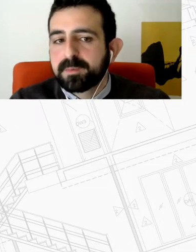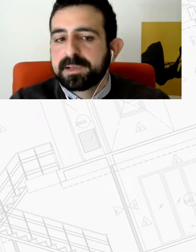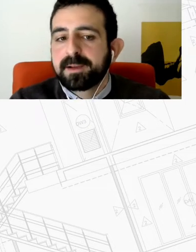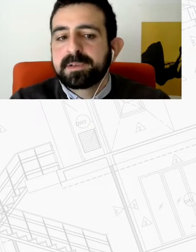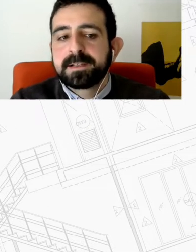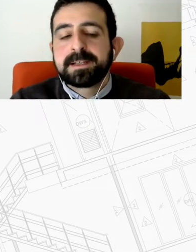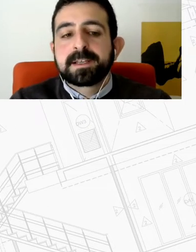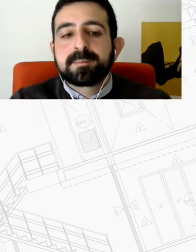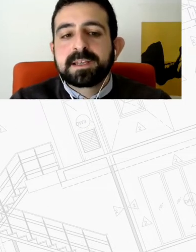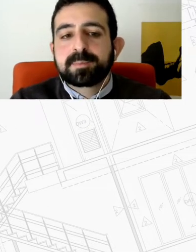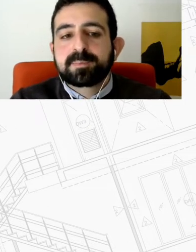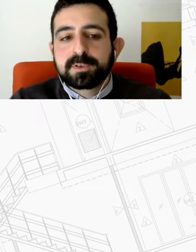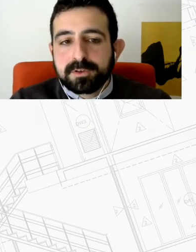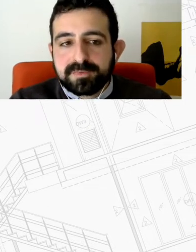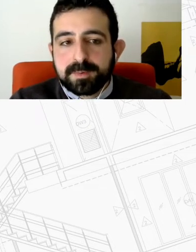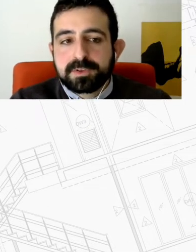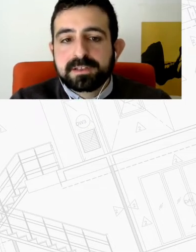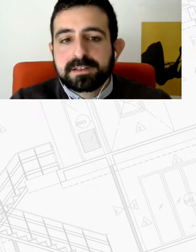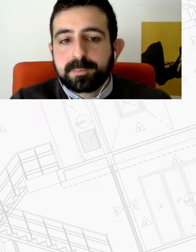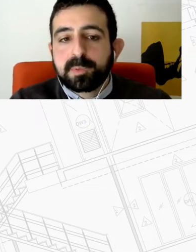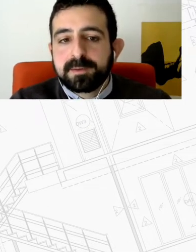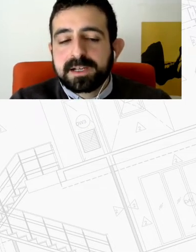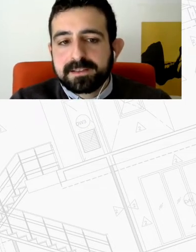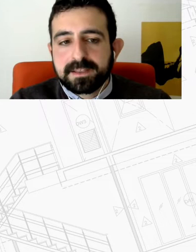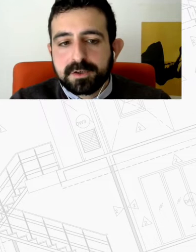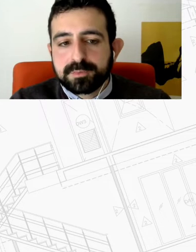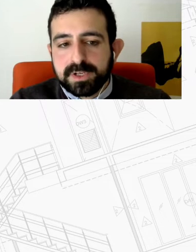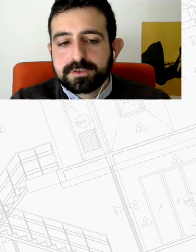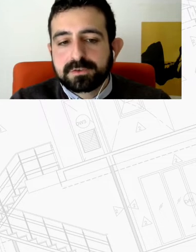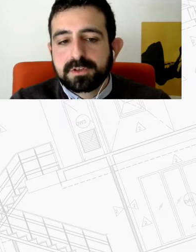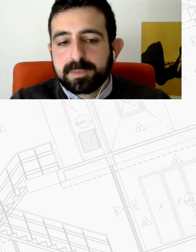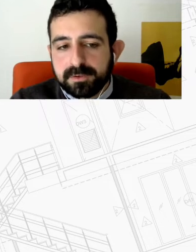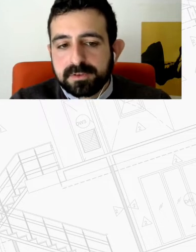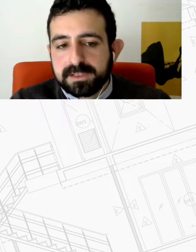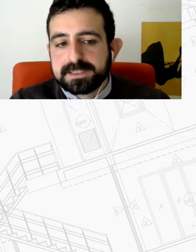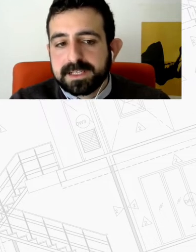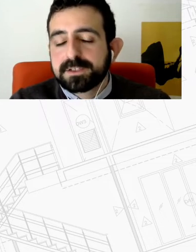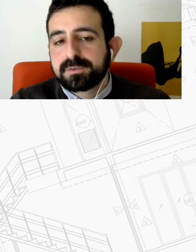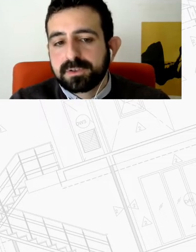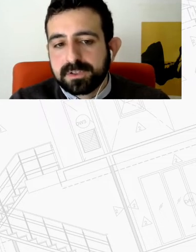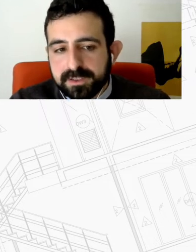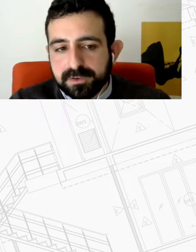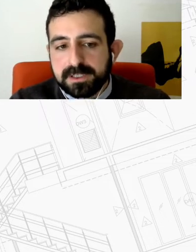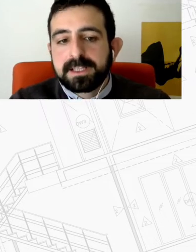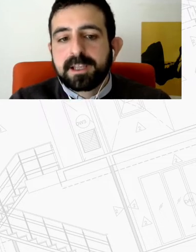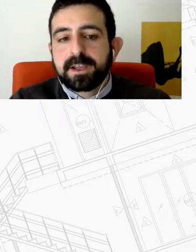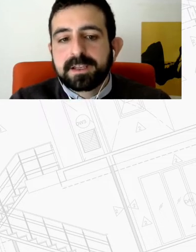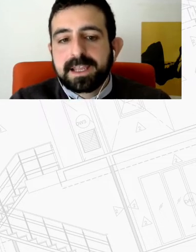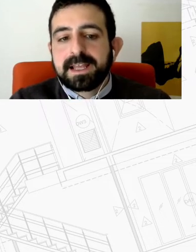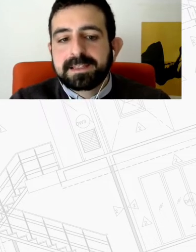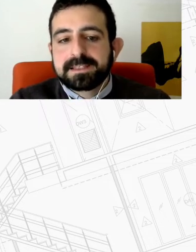για τι πράγμα μιλάμε μία φωτογραφία από την πολύ μεγάλη διαδήλωση που έγινε τον Απρίλιο του 2019 στο Βερολίνο